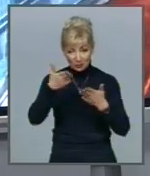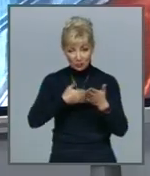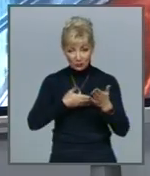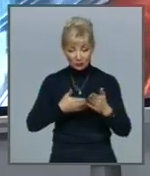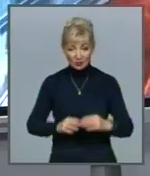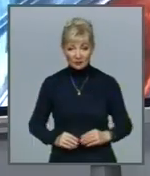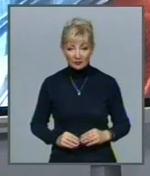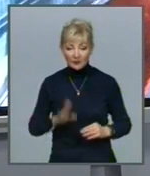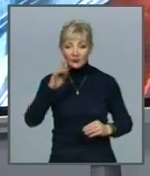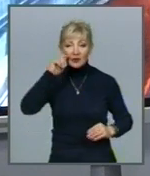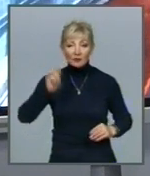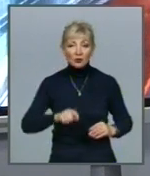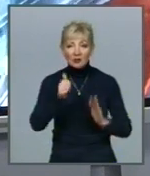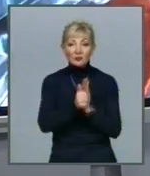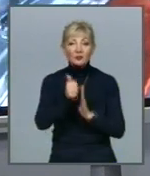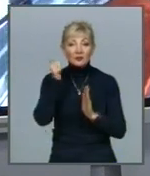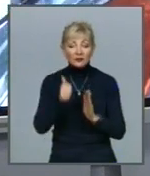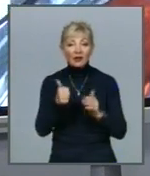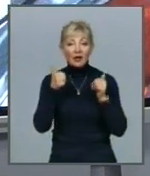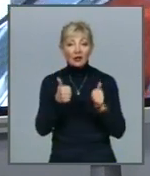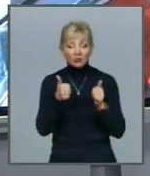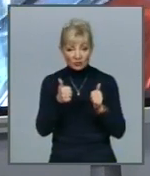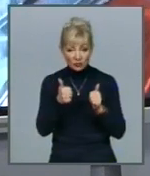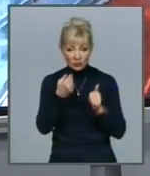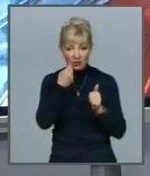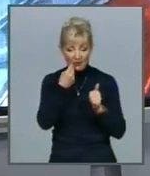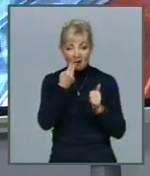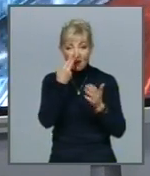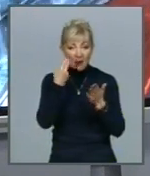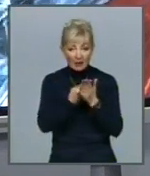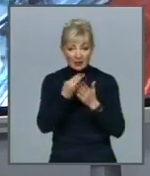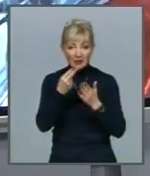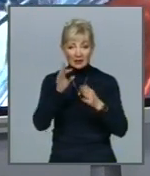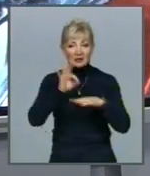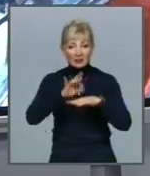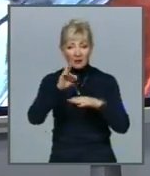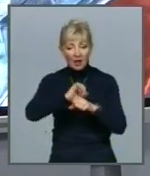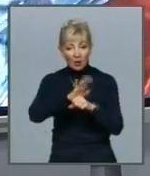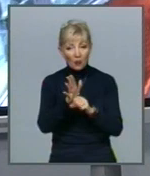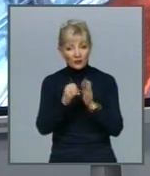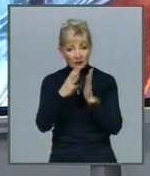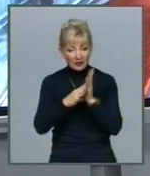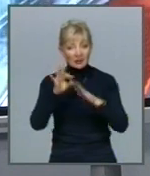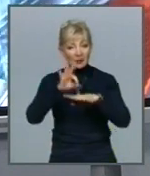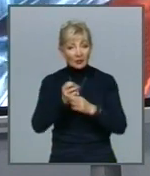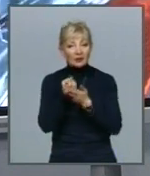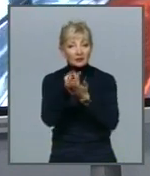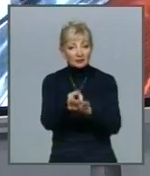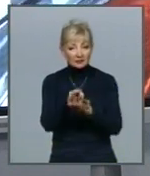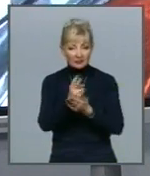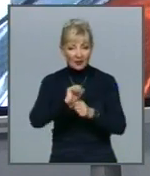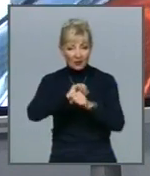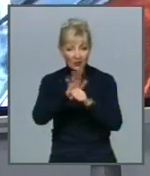В Україні вперше позитивна динаміка захворюваності на COVID-19 І захворілих, і госпіталізованих коронавірусних